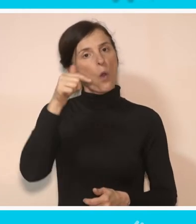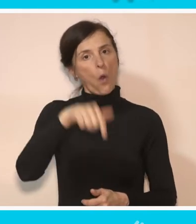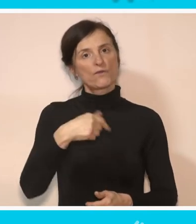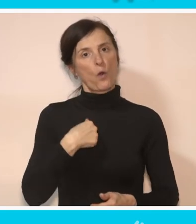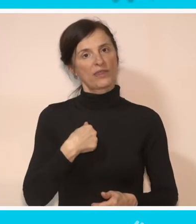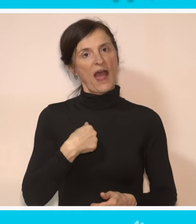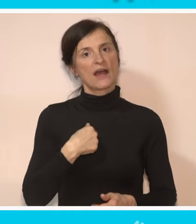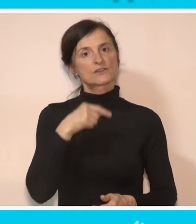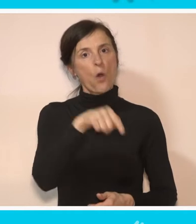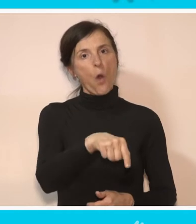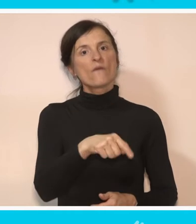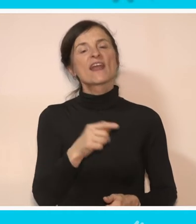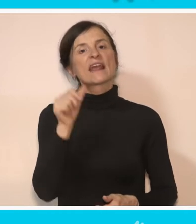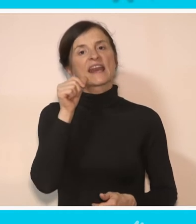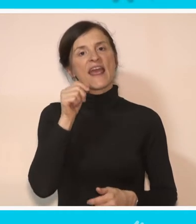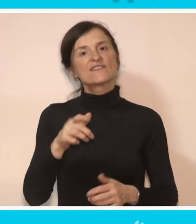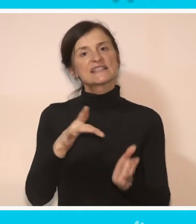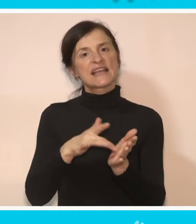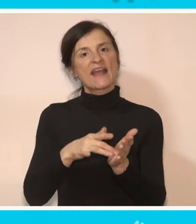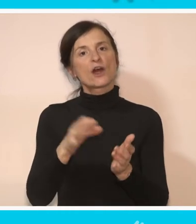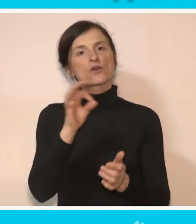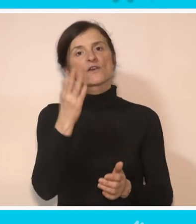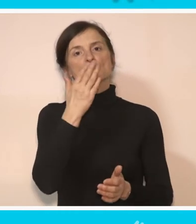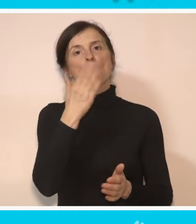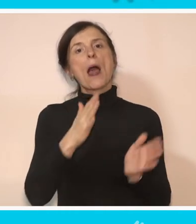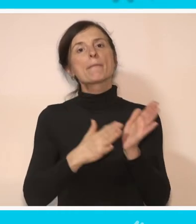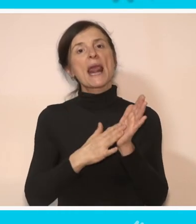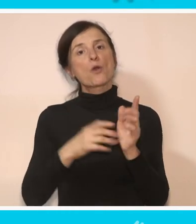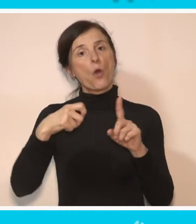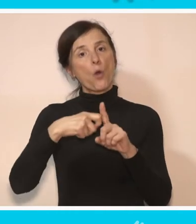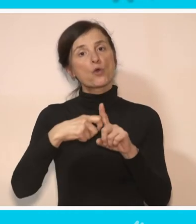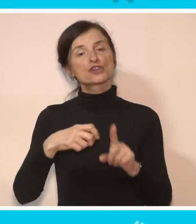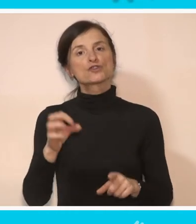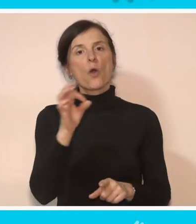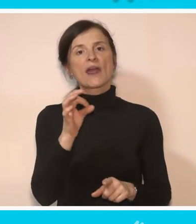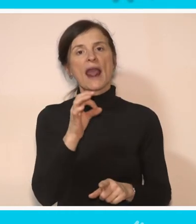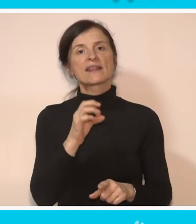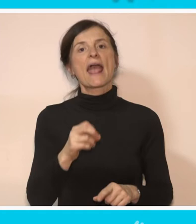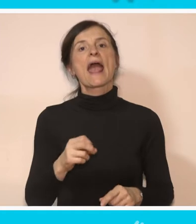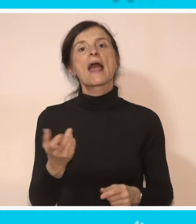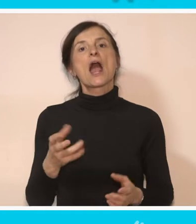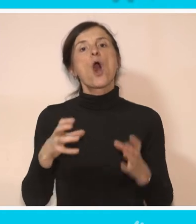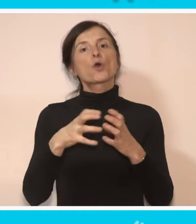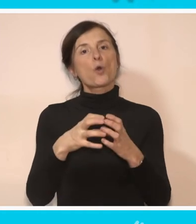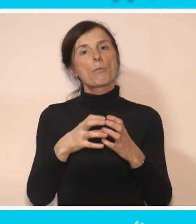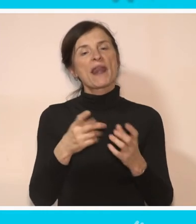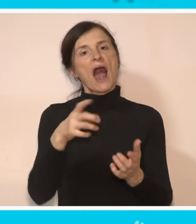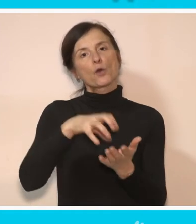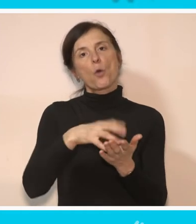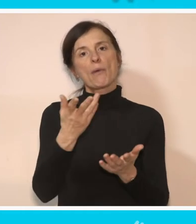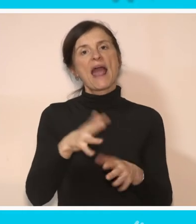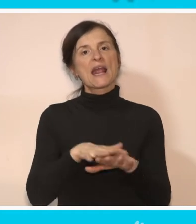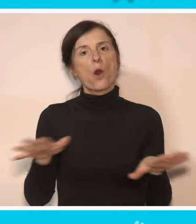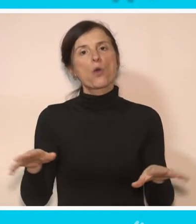ovde, kod nas u Dnevni centar i u osnovu školu Milinko Kušić, odeljenje grupne inkluzije. Da nama deca